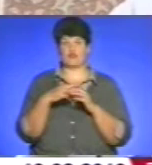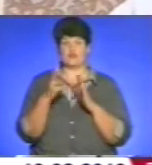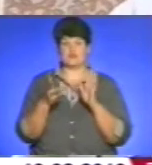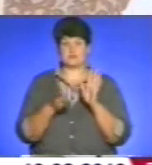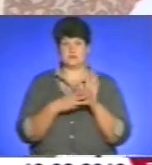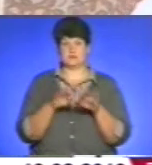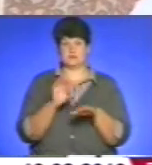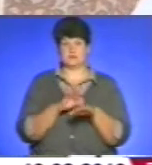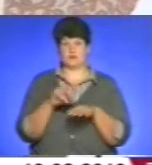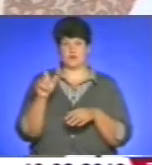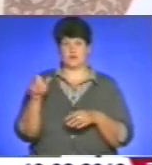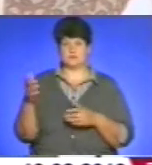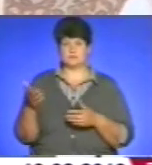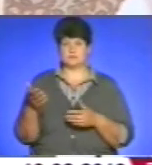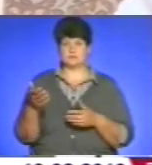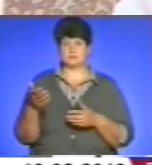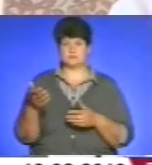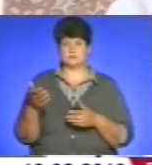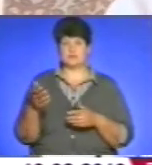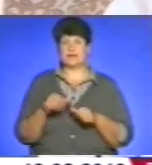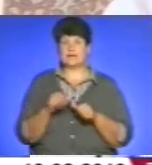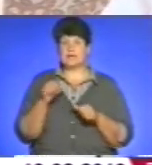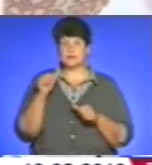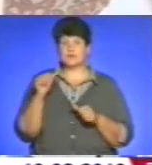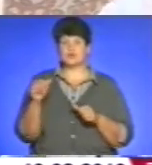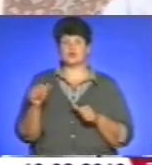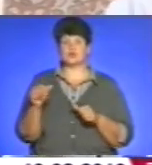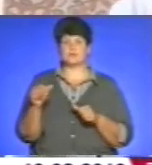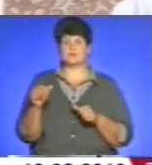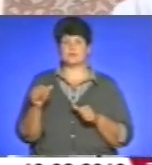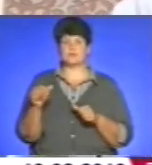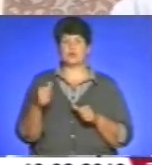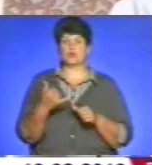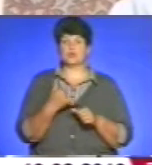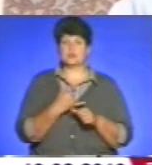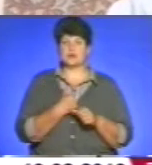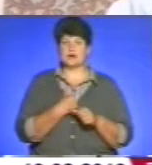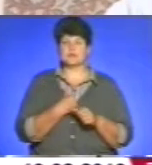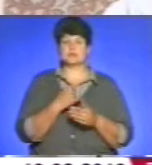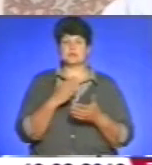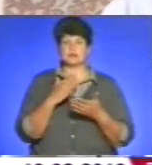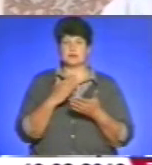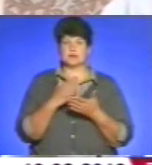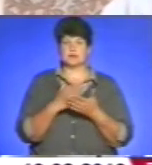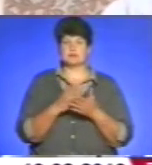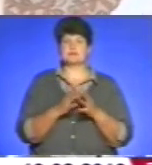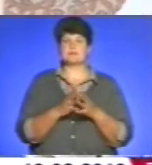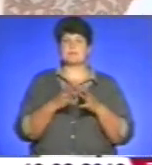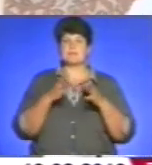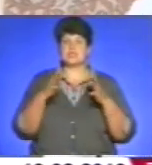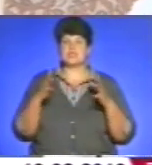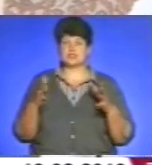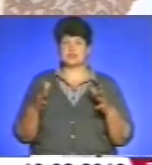даних інфекцій. Крім цього, нас пішов до ріст такої